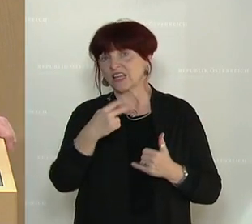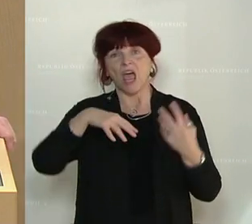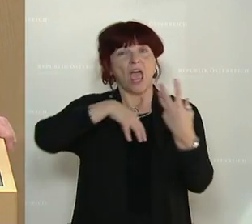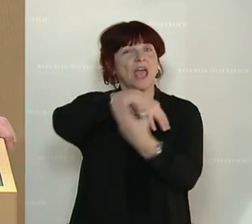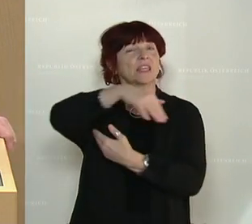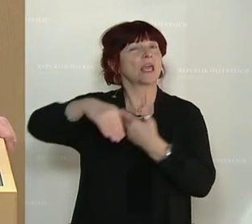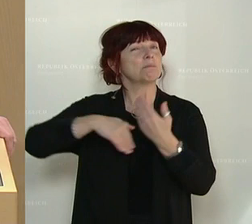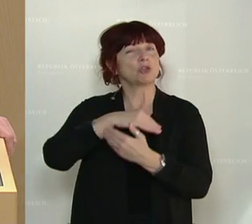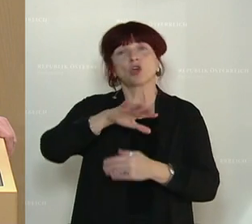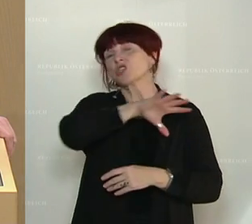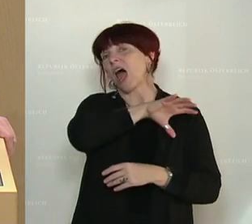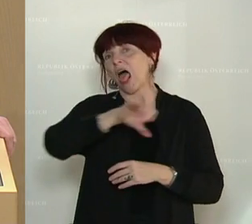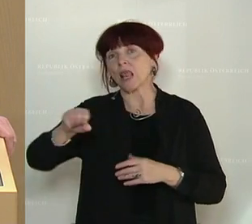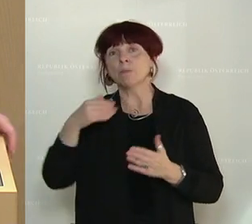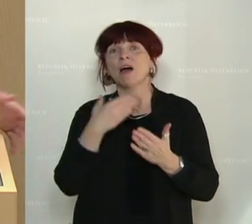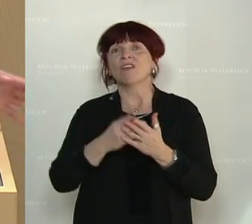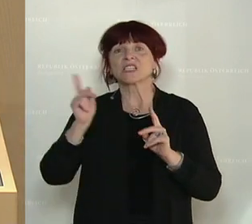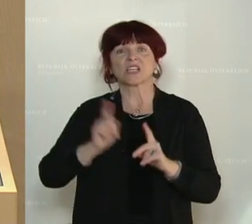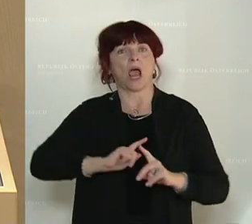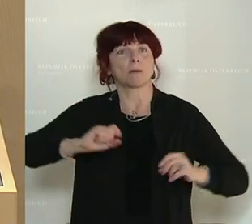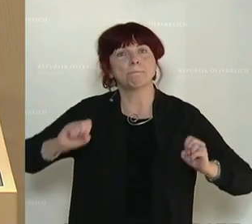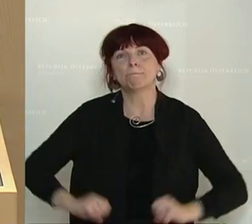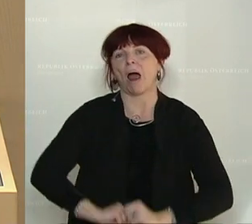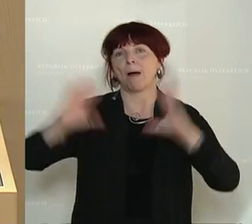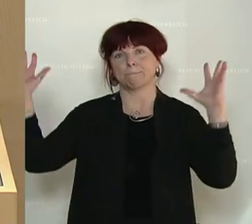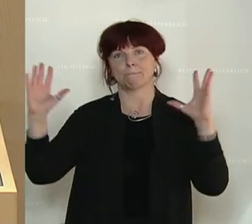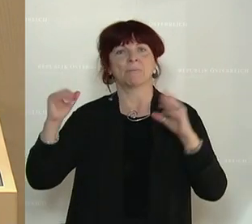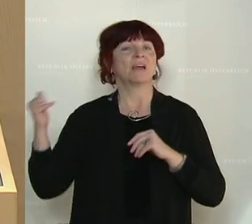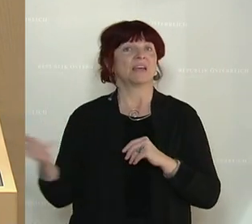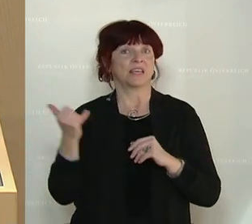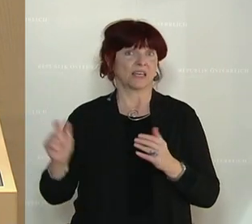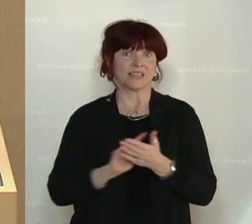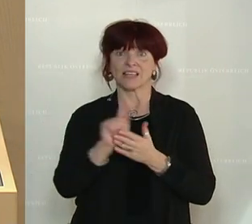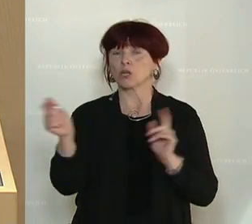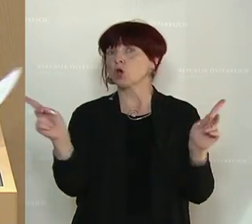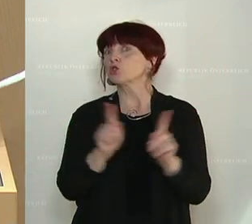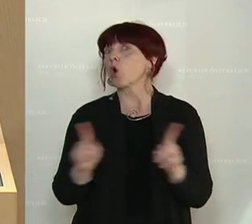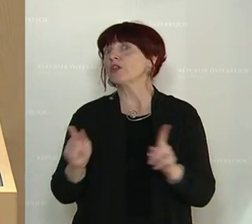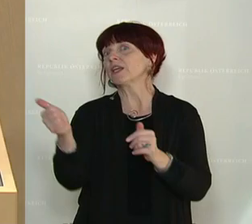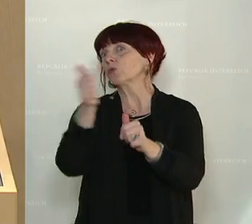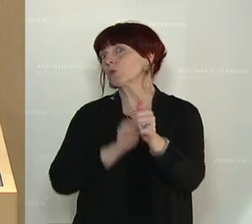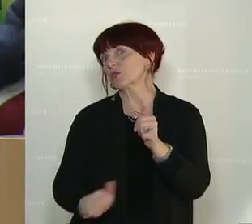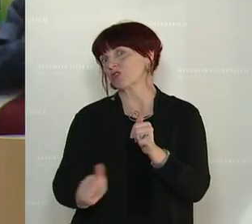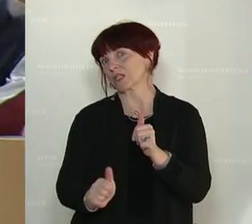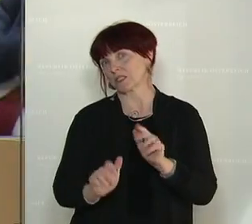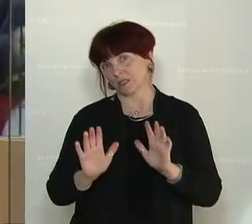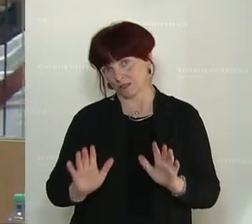jederzeit entladen kann. Ich warne davor, das auch nur irgendwie zu unterschätzen. Vielen herzlichen Dank.